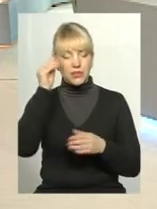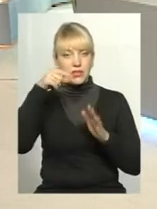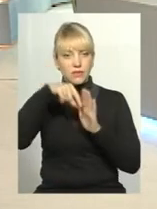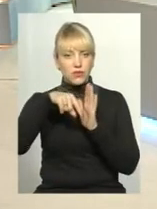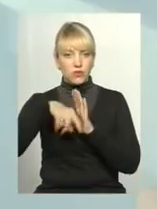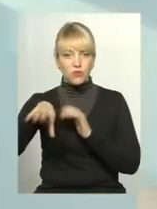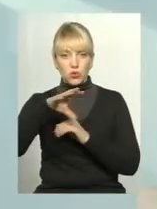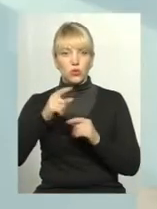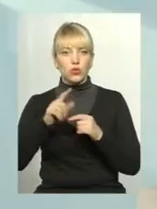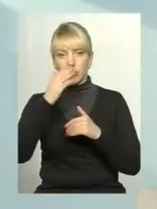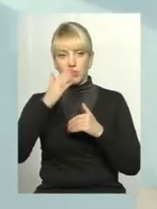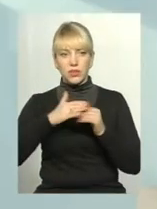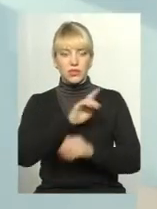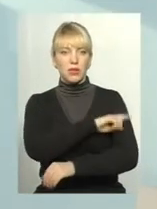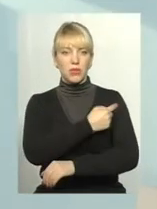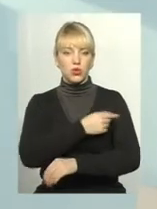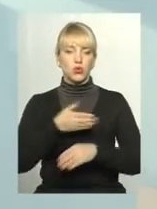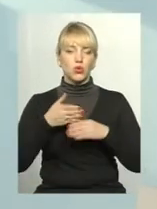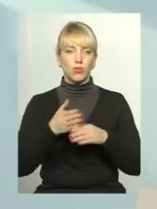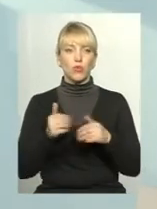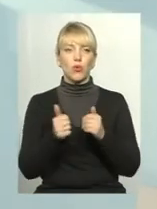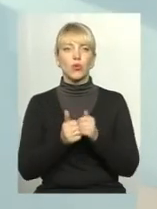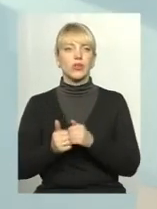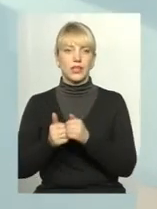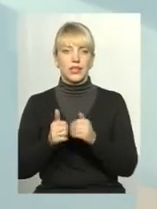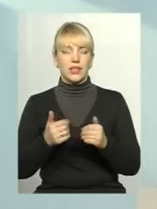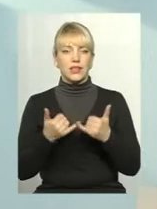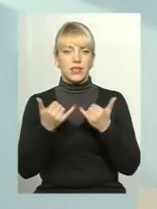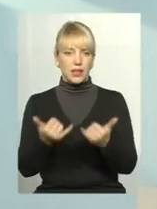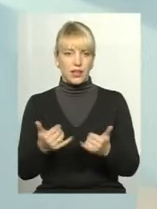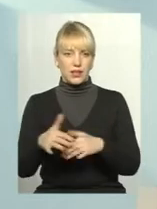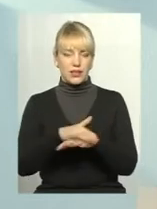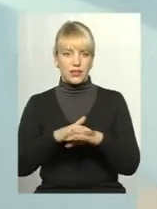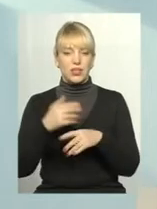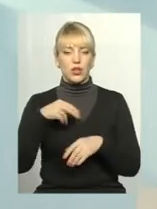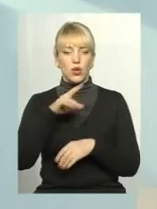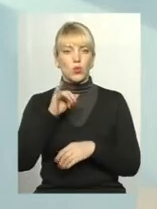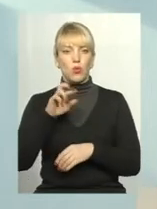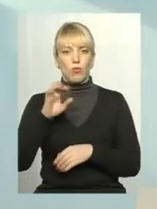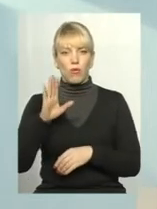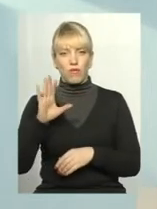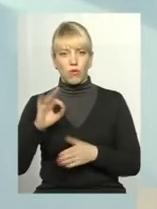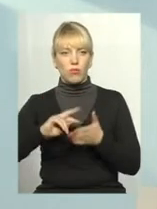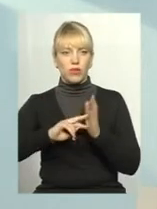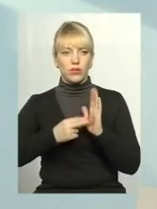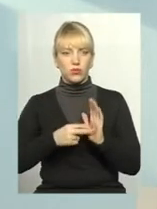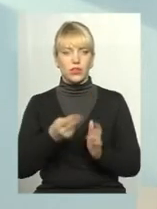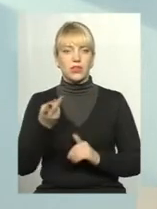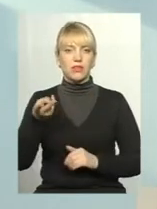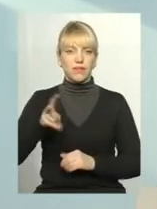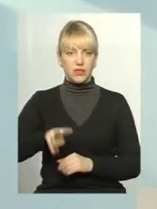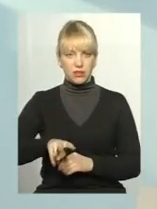наблизити медичну допомогу до населення. Тобто в Дубово в нас планується зараз дві,